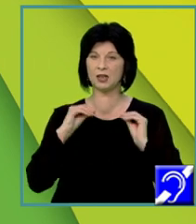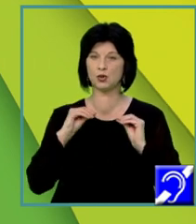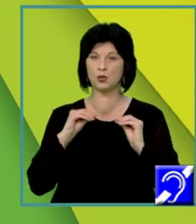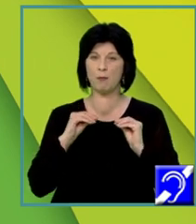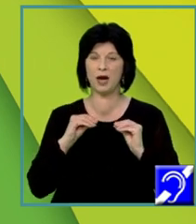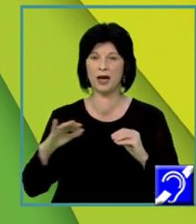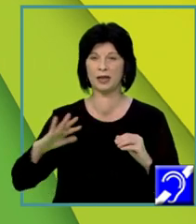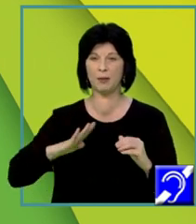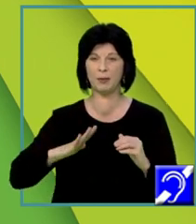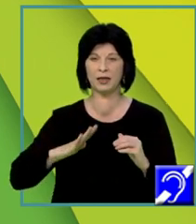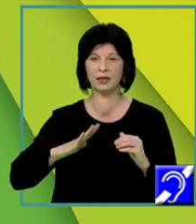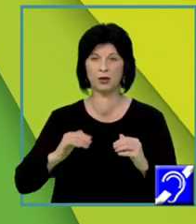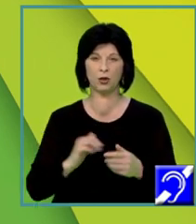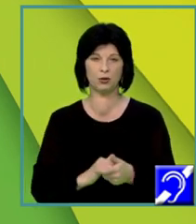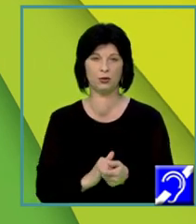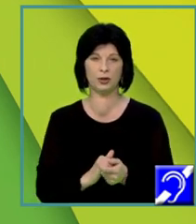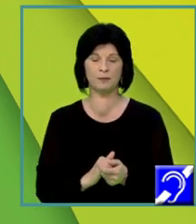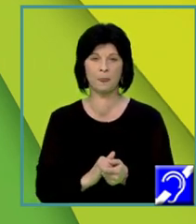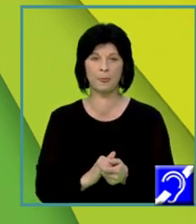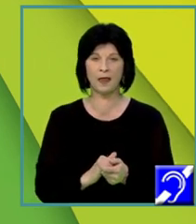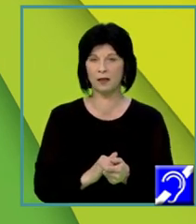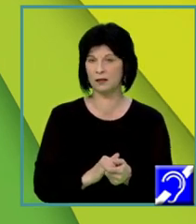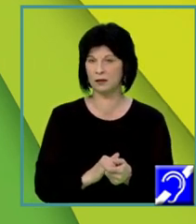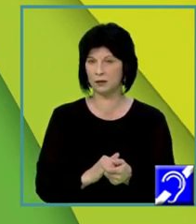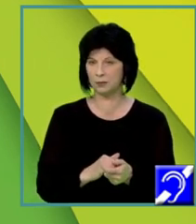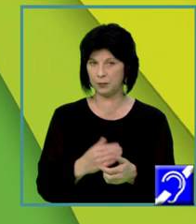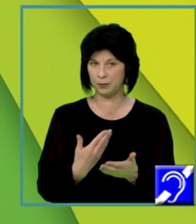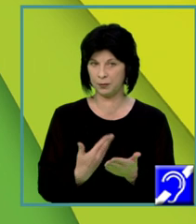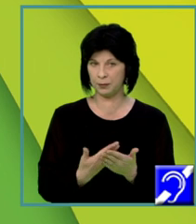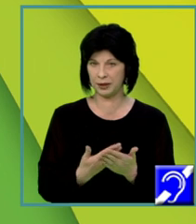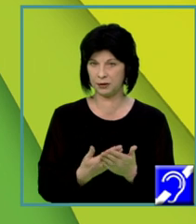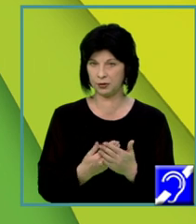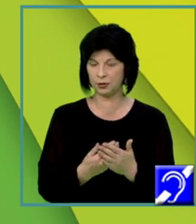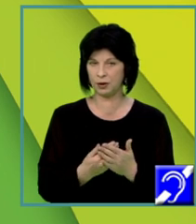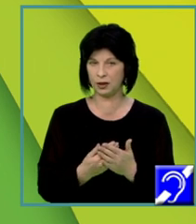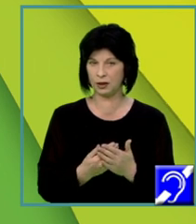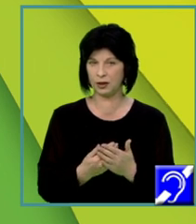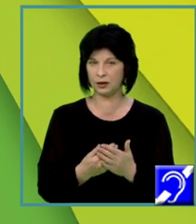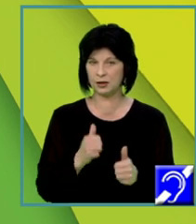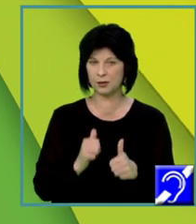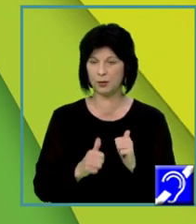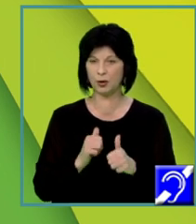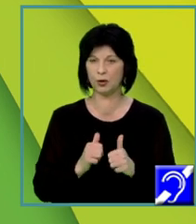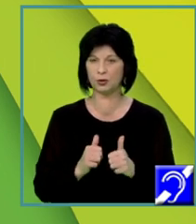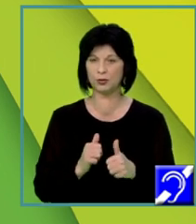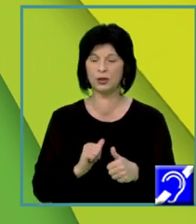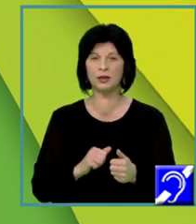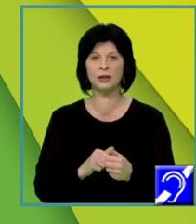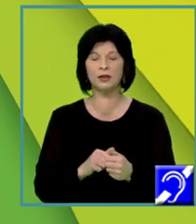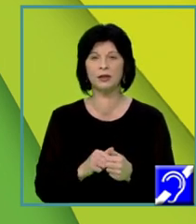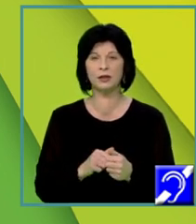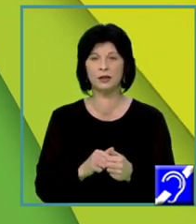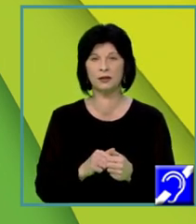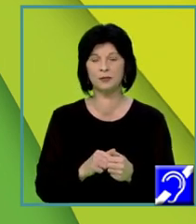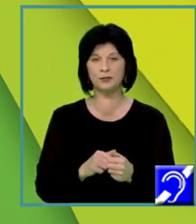fizică, deoarece corpul este implicat mai întâi, dar efectele psihologice, spuneam, sunt direct proporționale. Puteți corela aceste